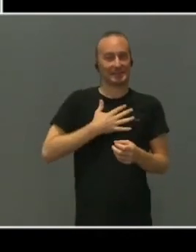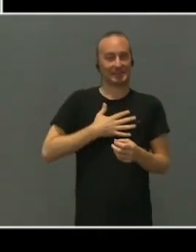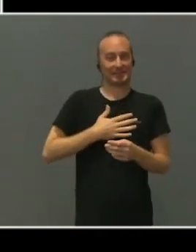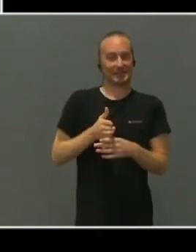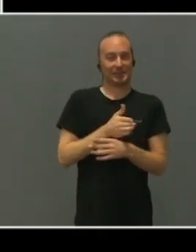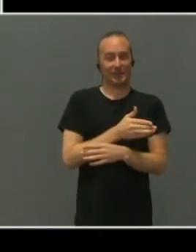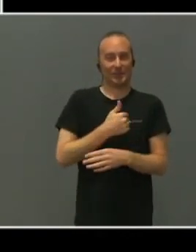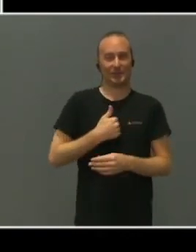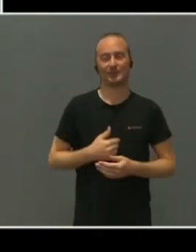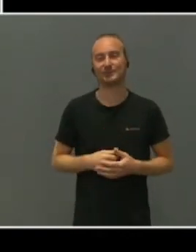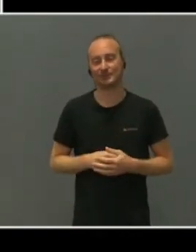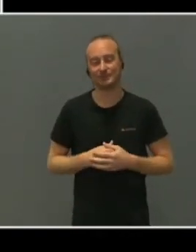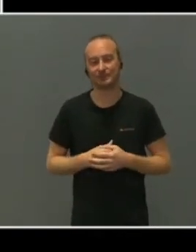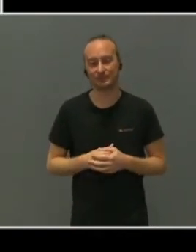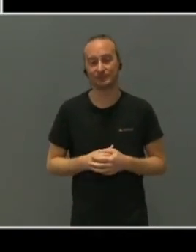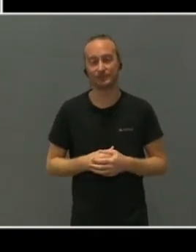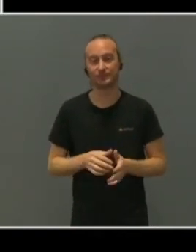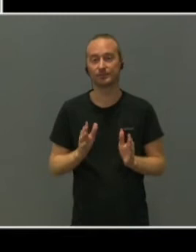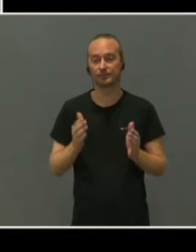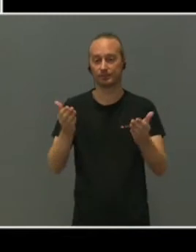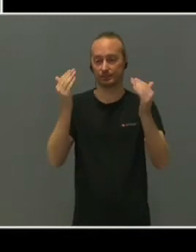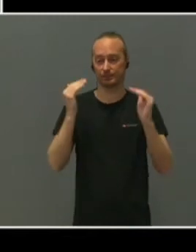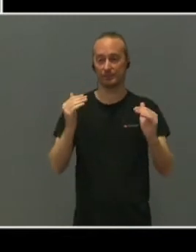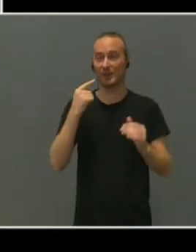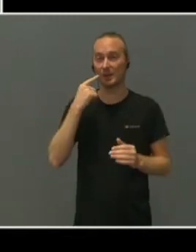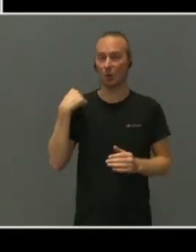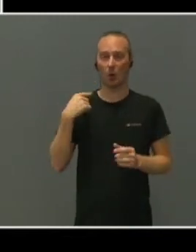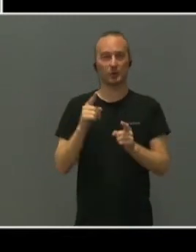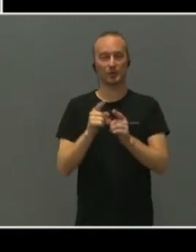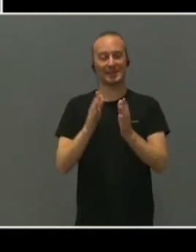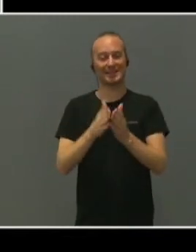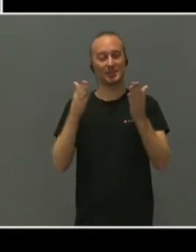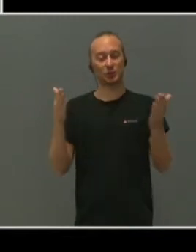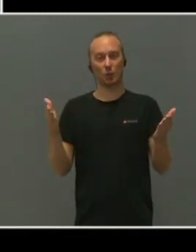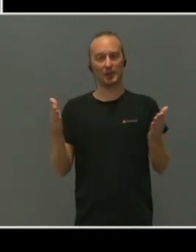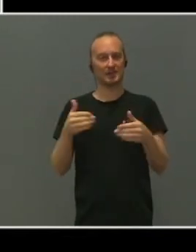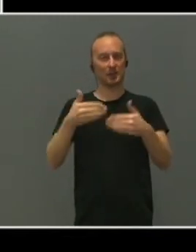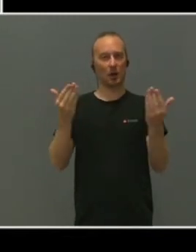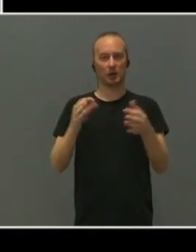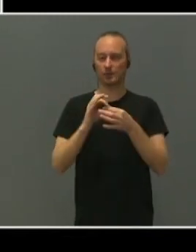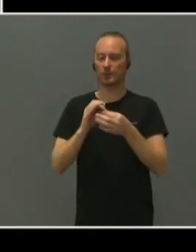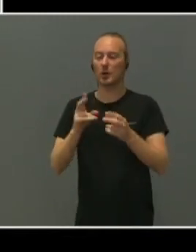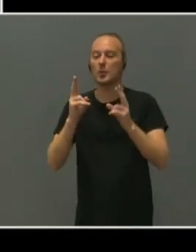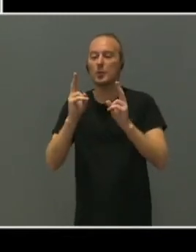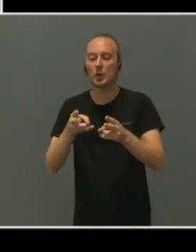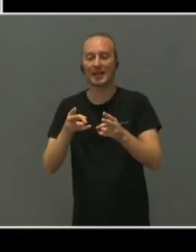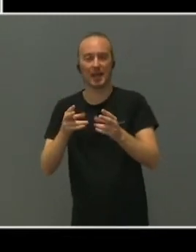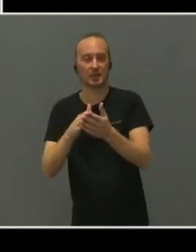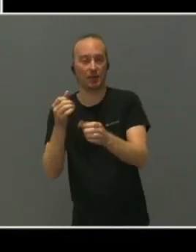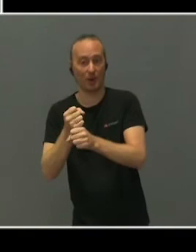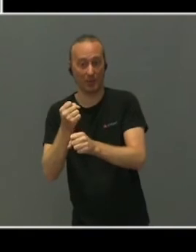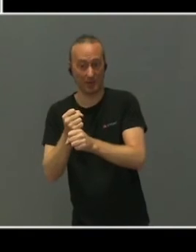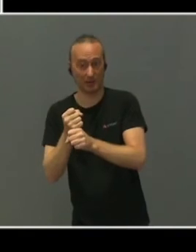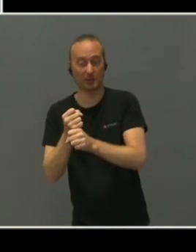I går var en slags historisk dag for brukersamarbeidet vårt. Da tok